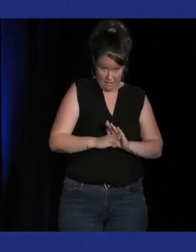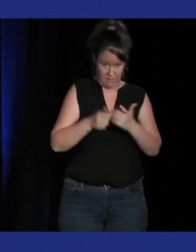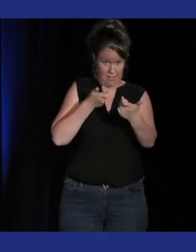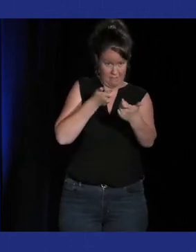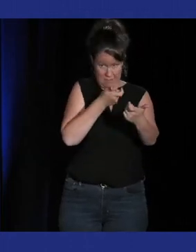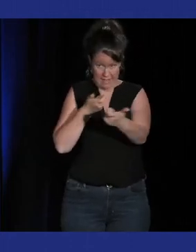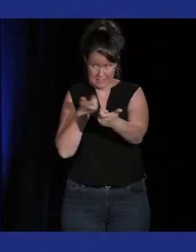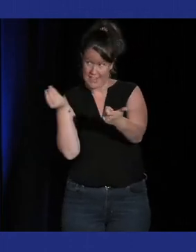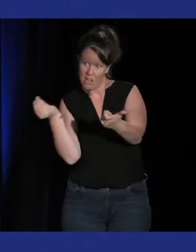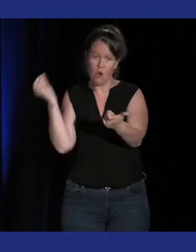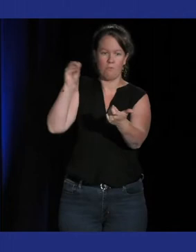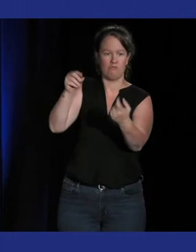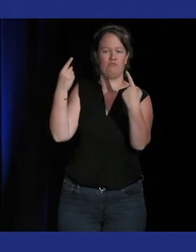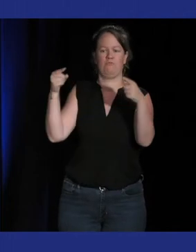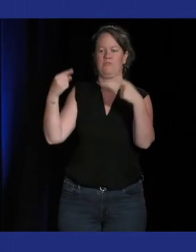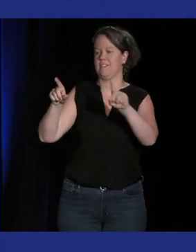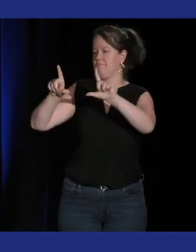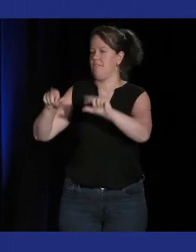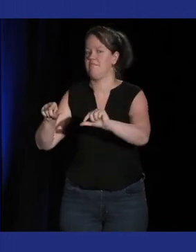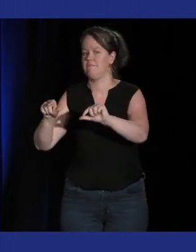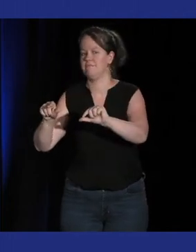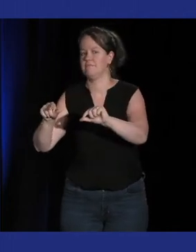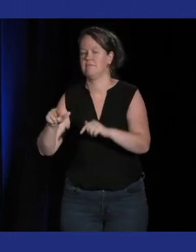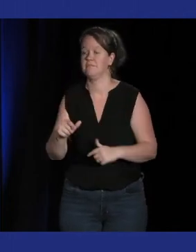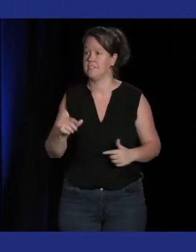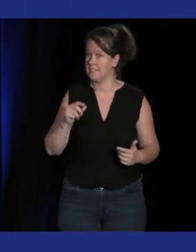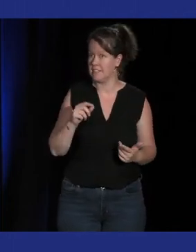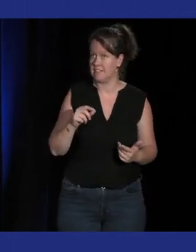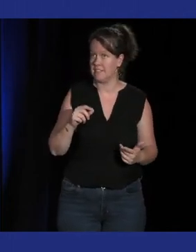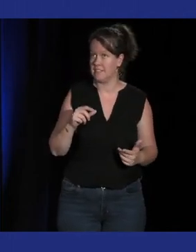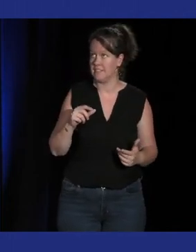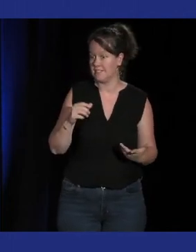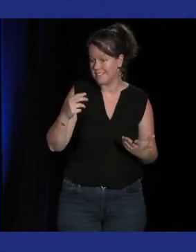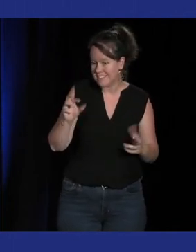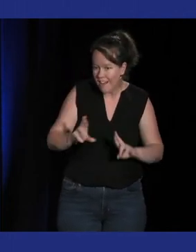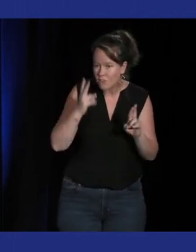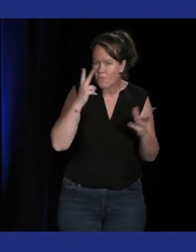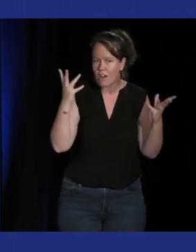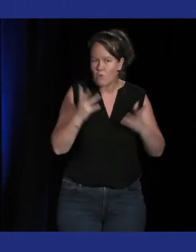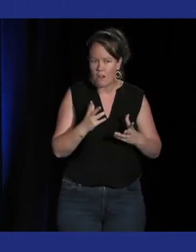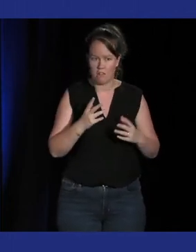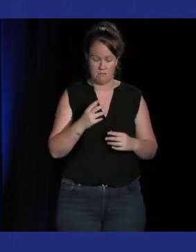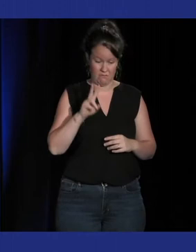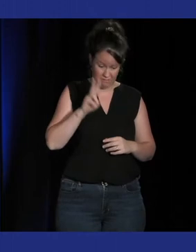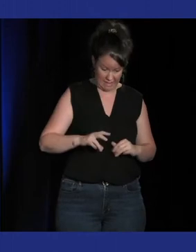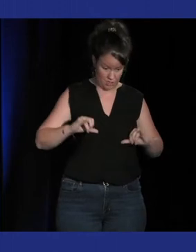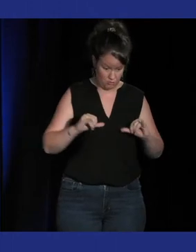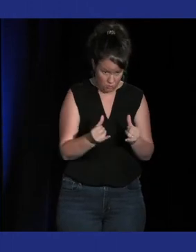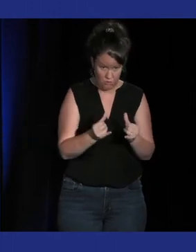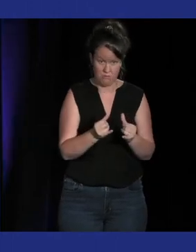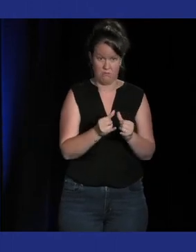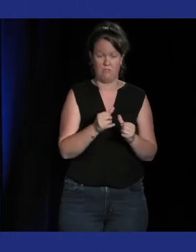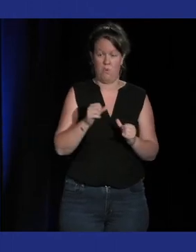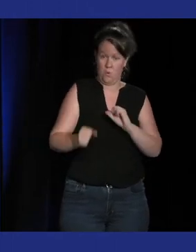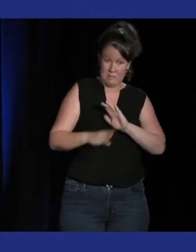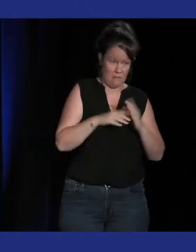'est très rare les exemples où vraiment les deux sont fusionnés de manière assez assez intense pour pouvoir exister en tant qu'entité je